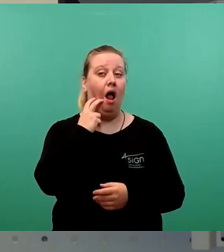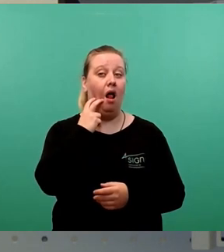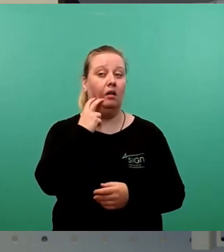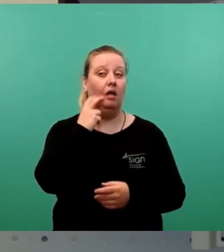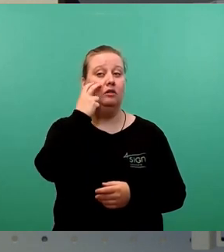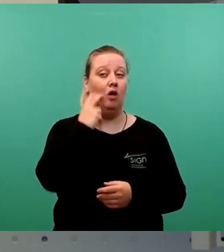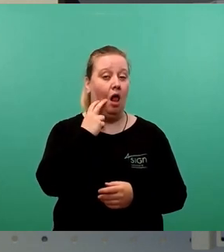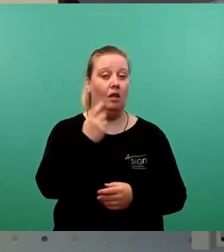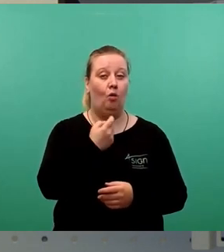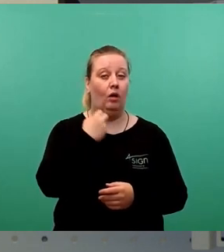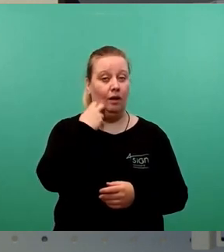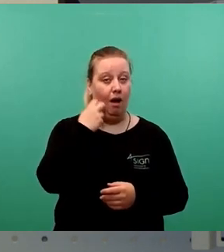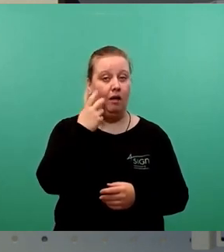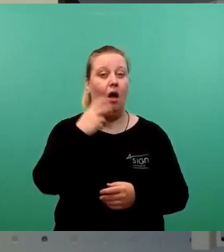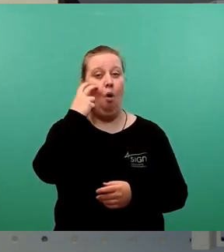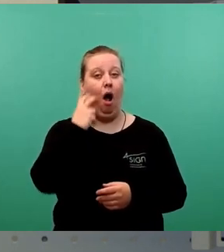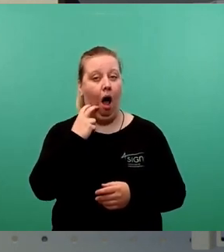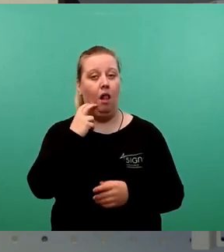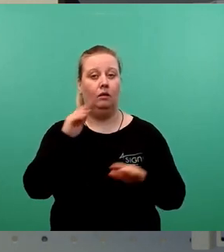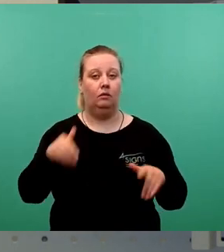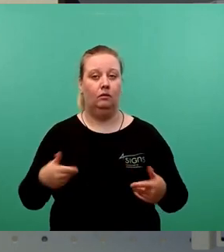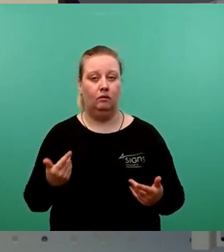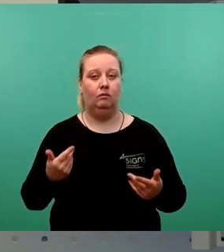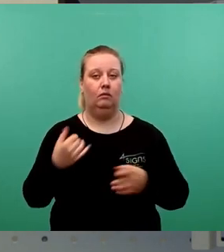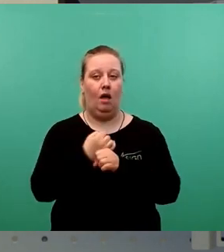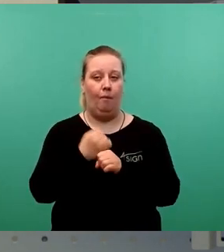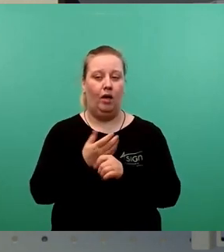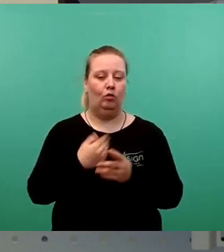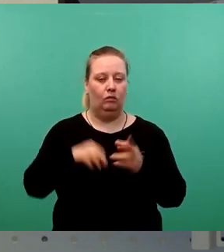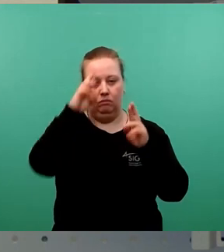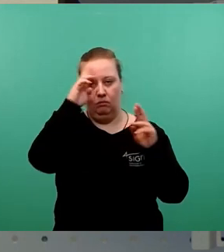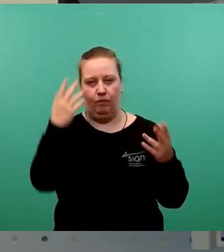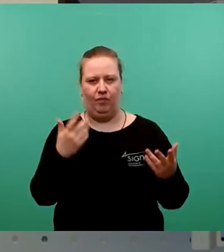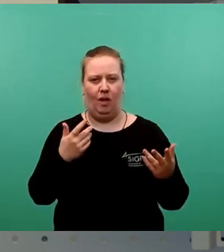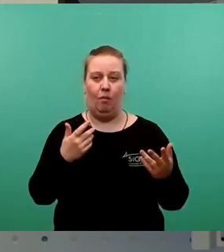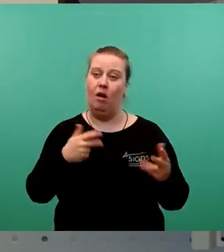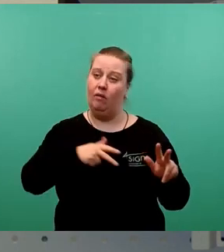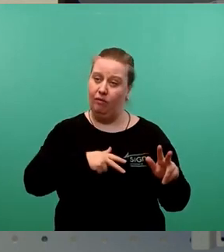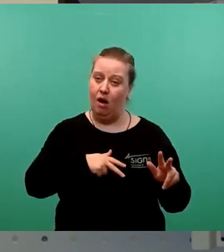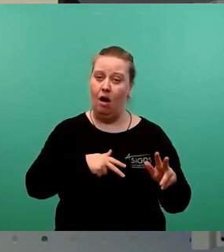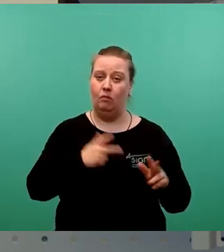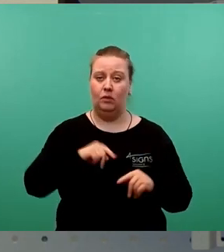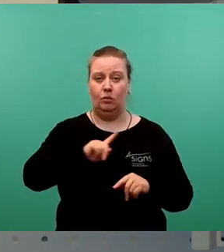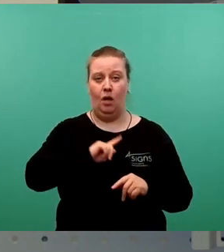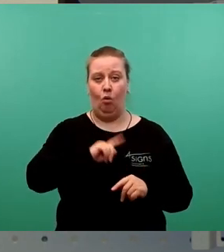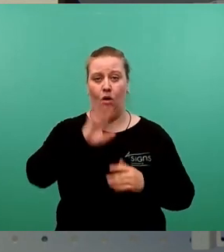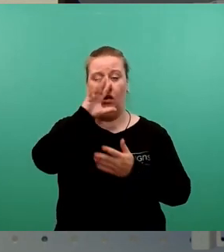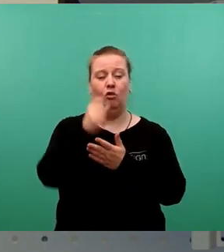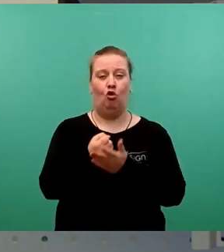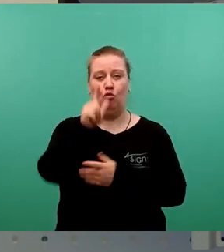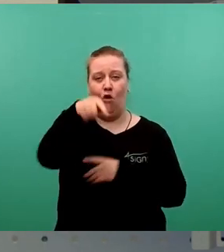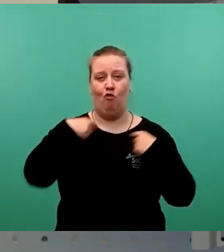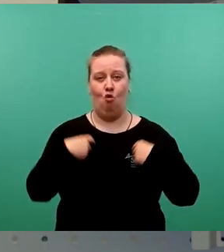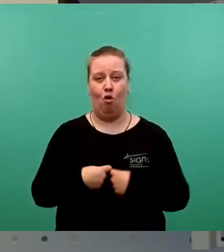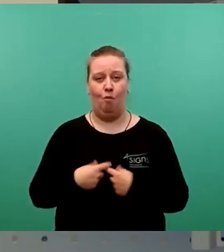Jahren, sondern alt gedient oder alt bewährt oder wie auch immer. Und ich darf durchaus meiner Enttäuschung gegenüber dem Oberbürgermeister